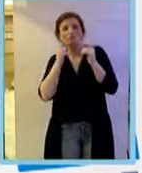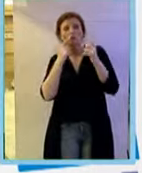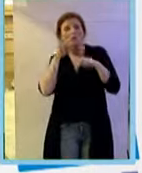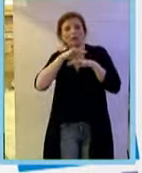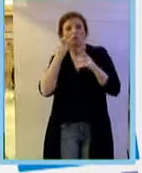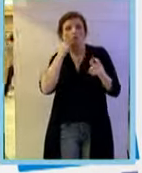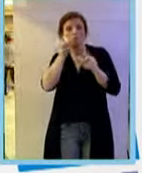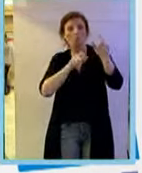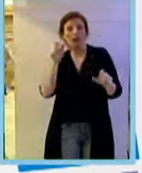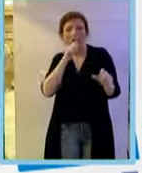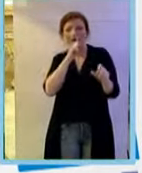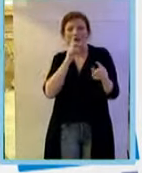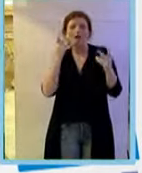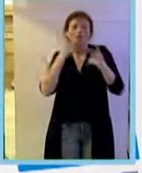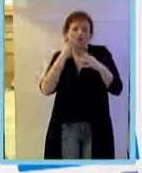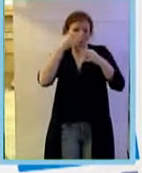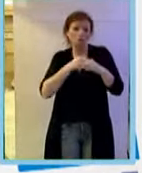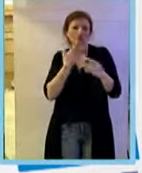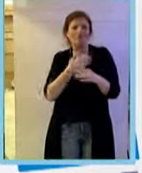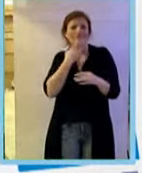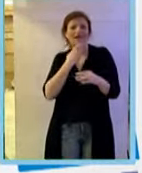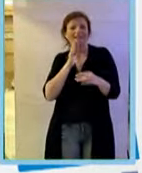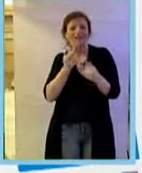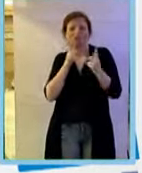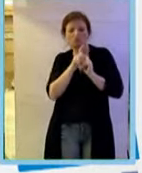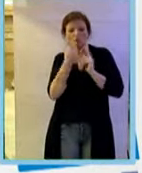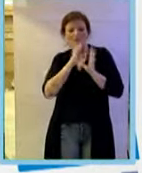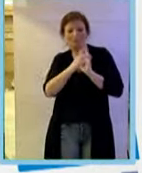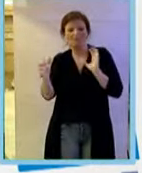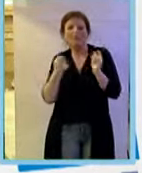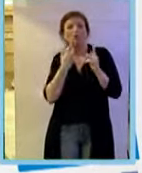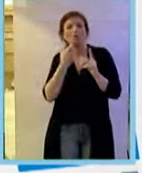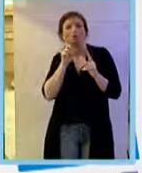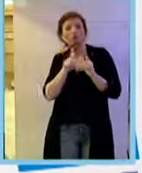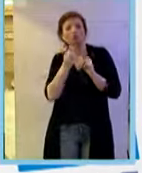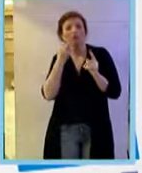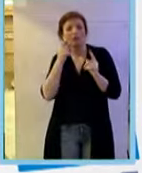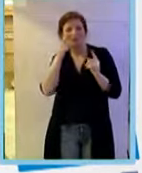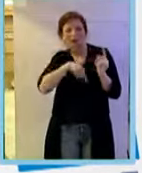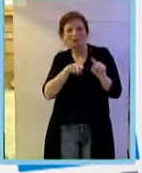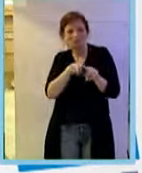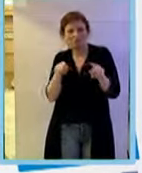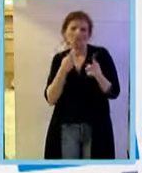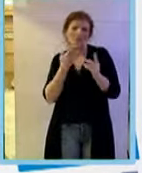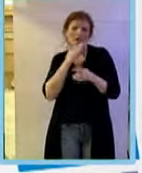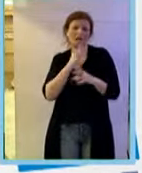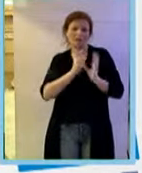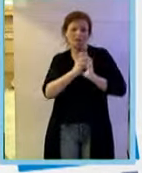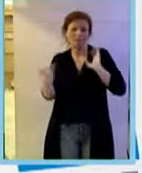un beneficio in diversi tipi di tumore in una serie di tumori maligni sicuramente però non